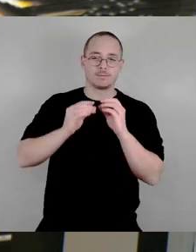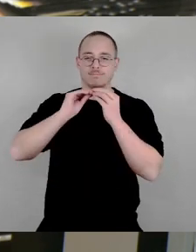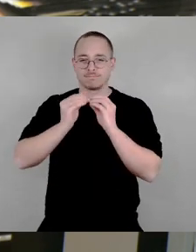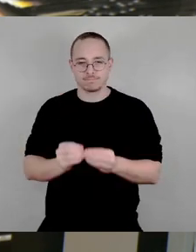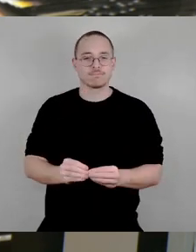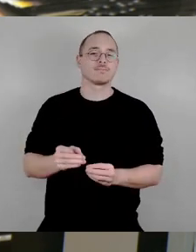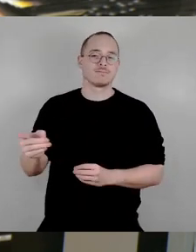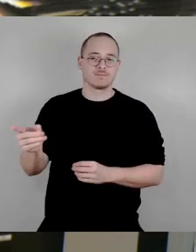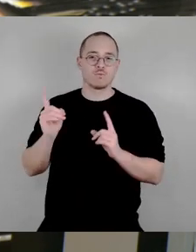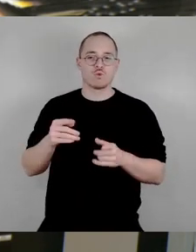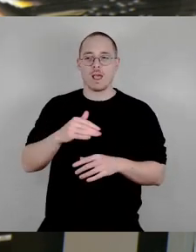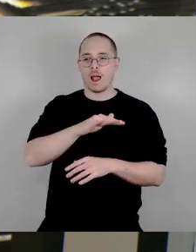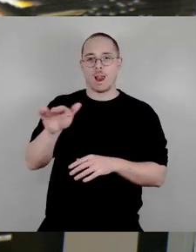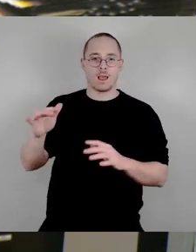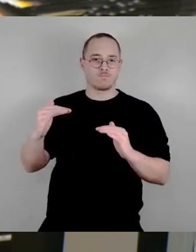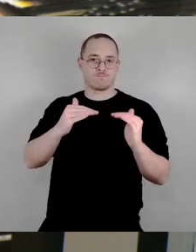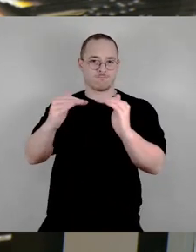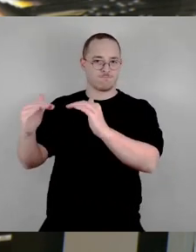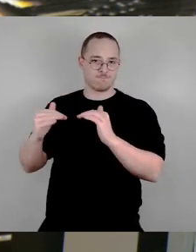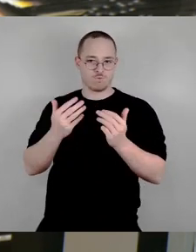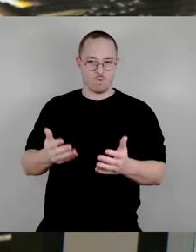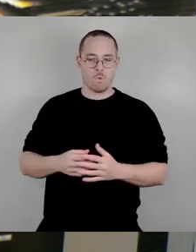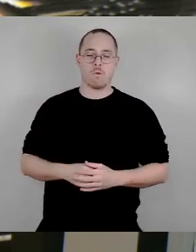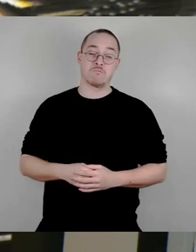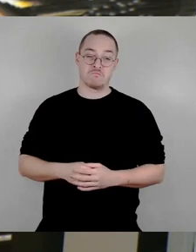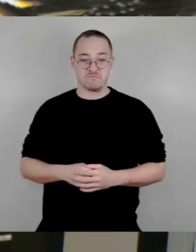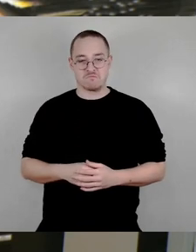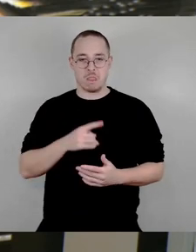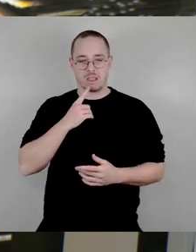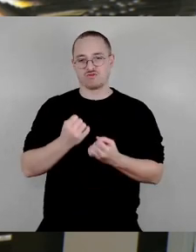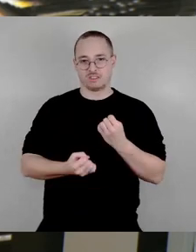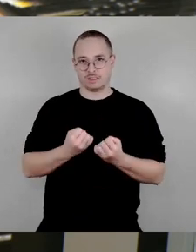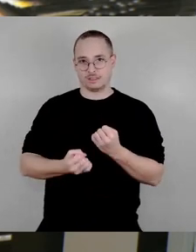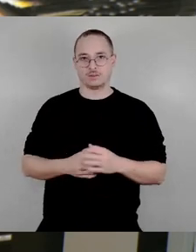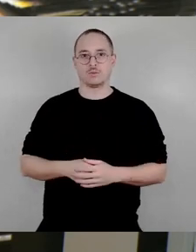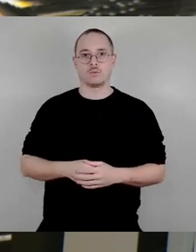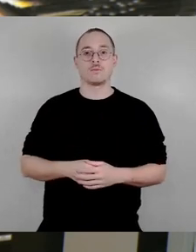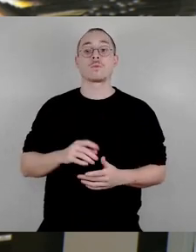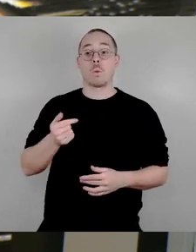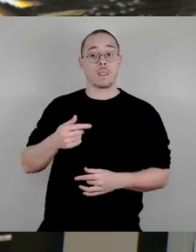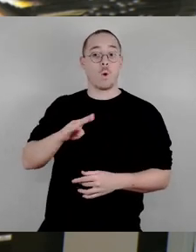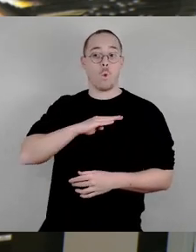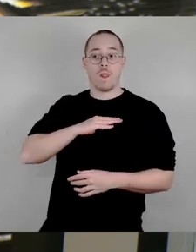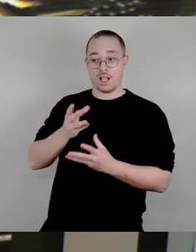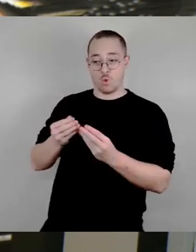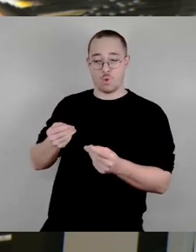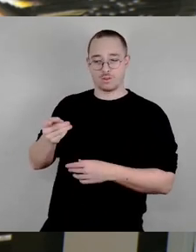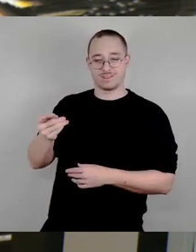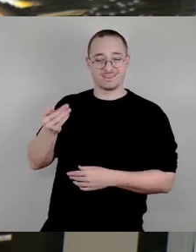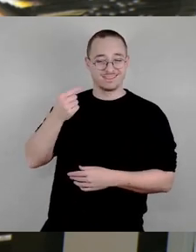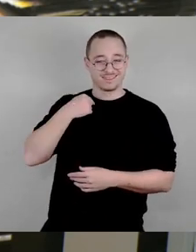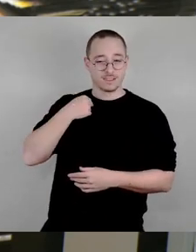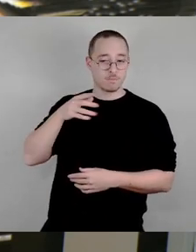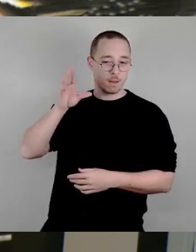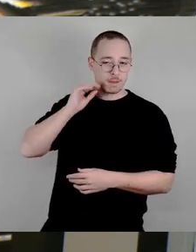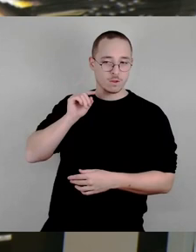Übrigen, Kollege Löser, ich habe aus der Verwaltung auch gehört, dass es durchaus den Plan gibt, dieses Verfahren oder den Wunsch gab, das Verfahren möglichst ohne Umlegungsverfahren